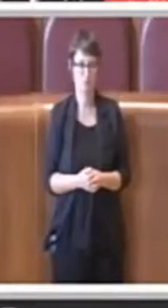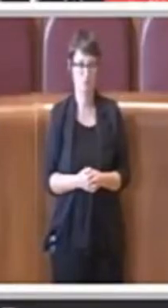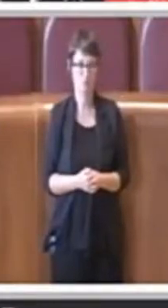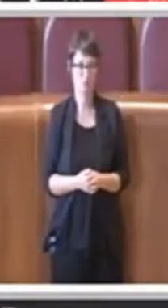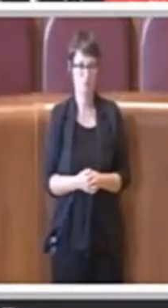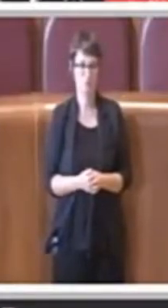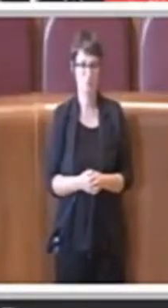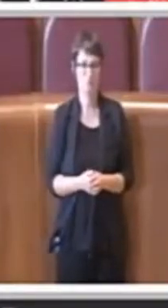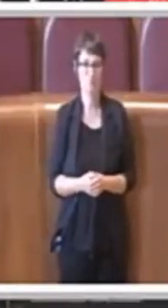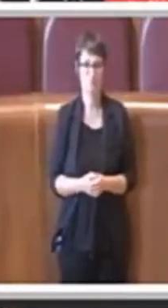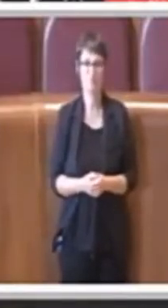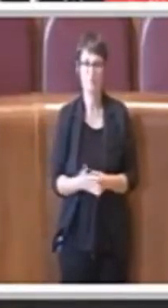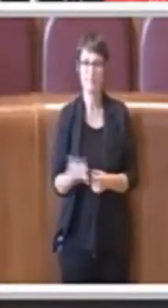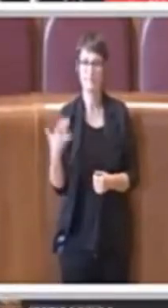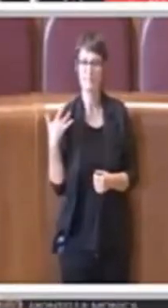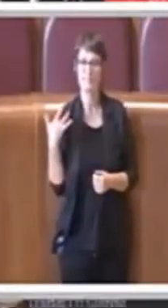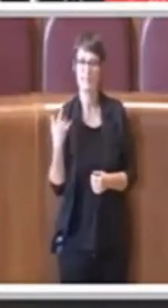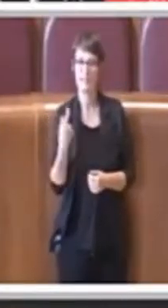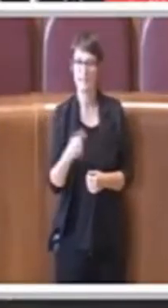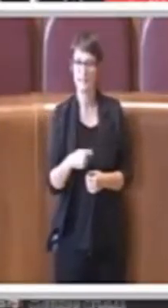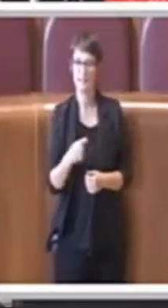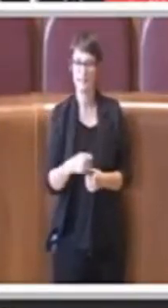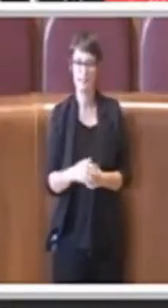Grazie Presidente.